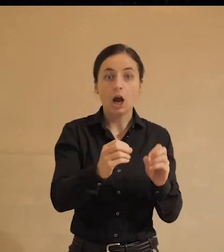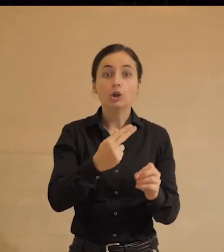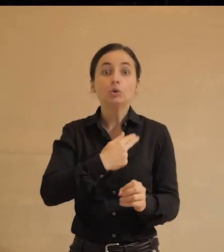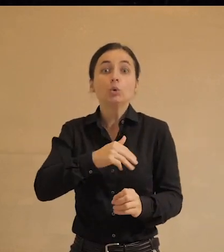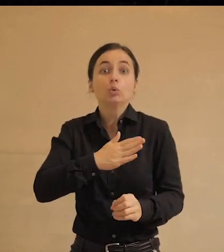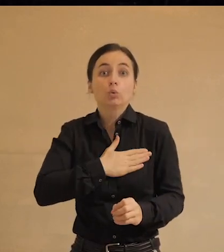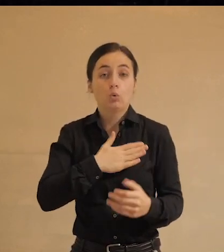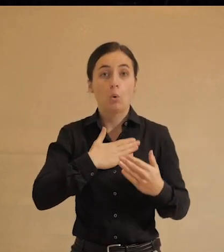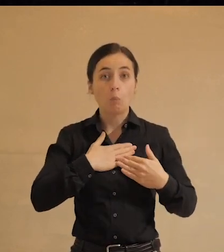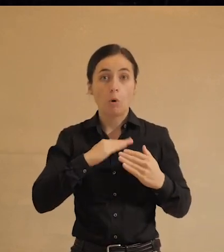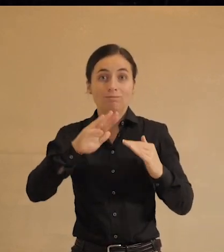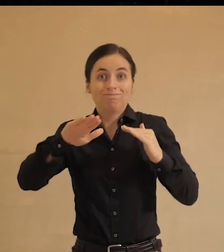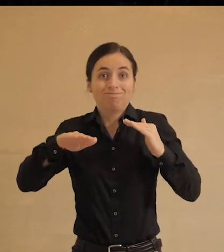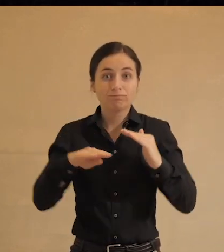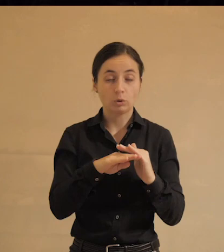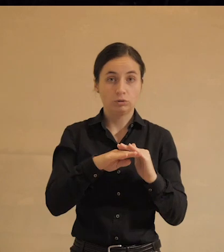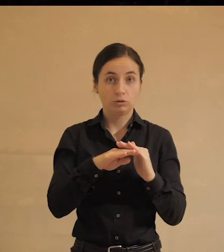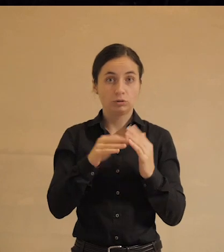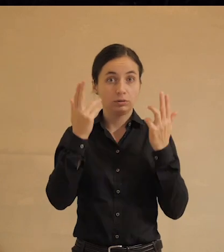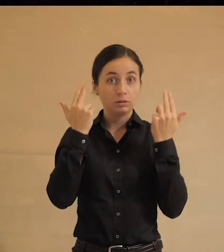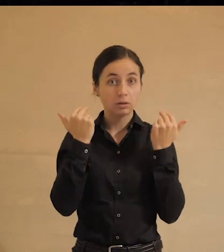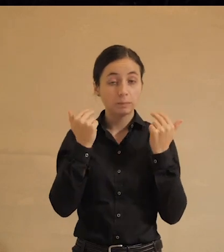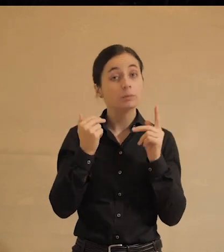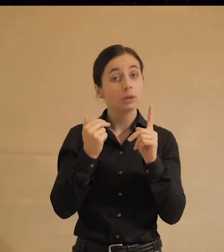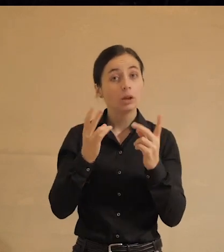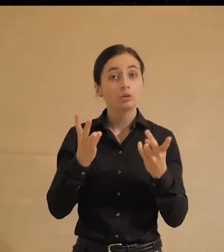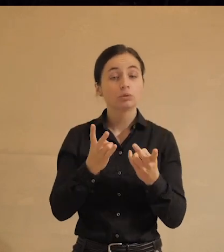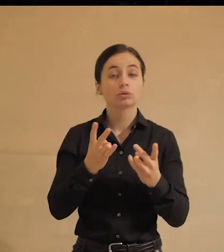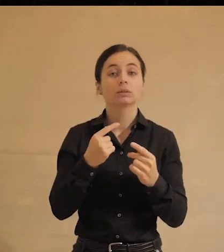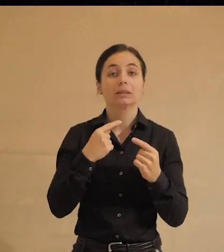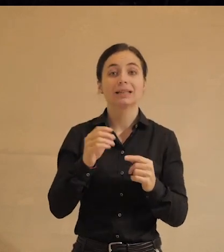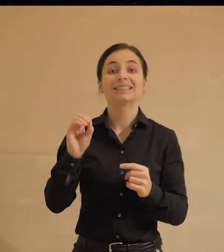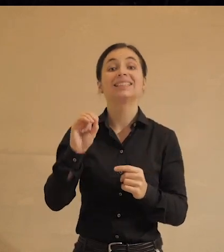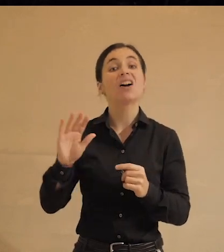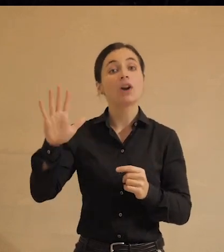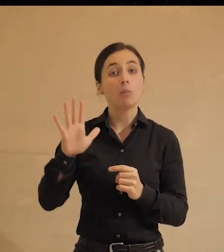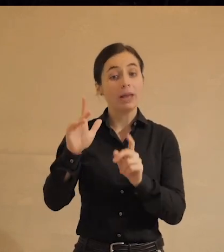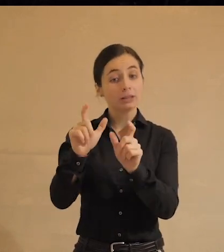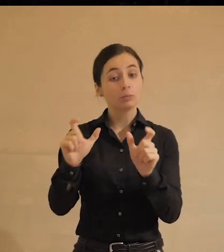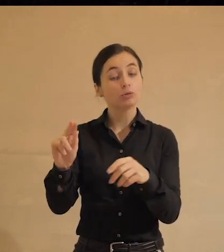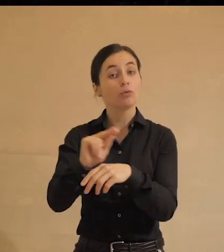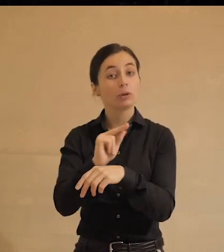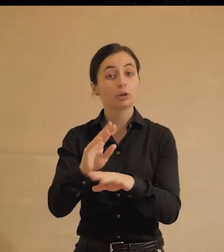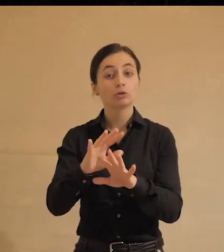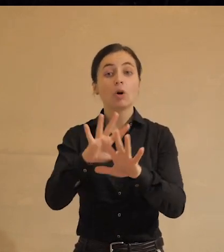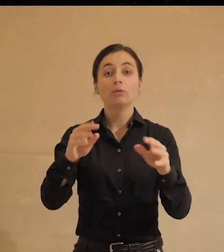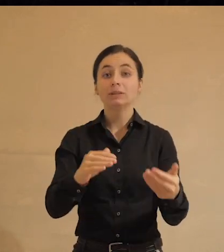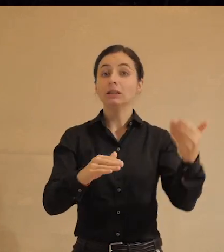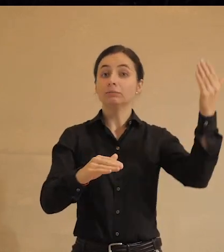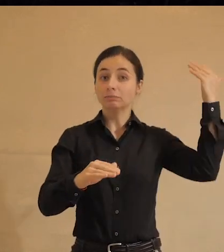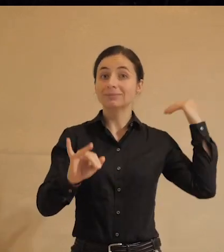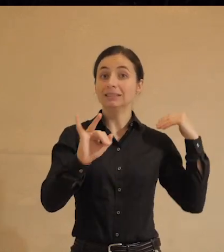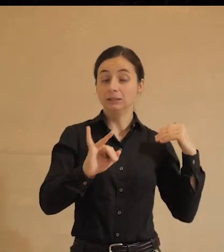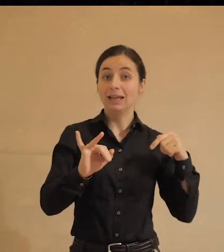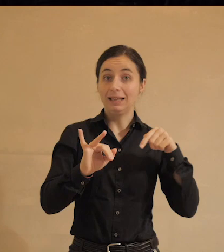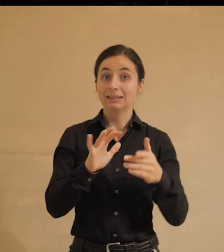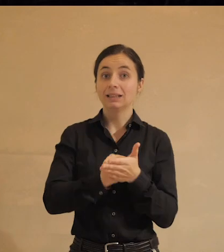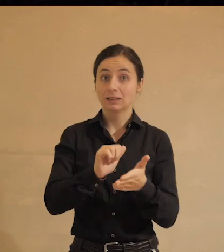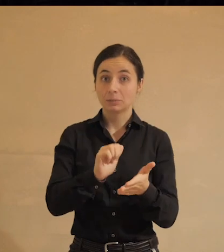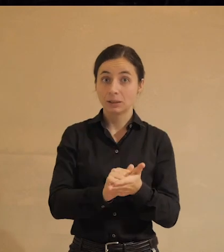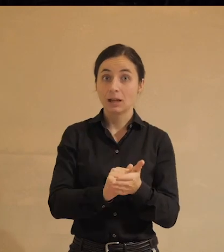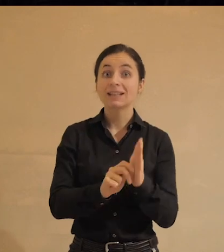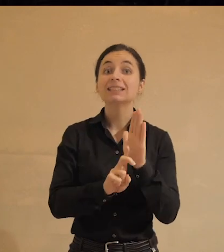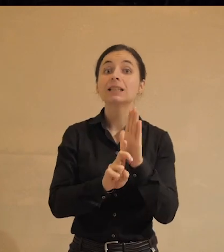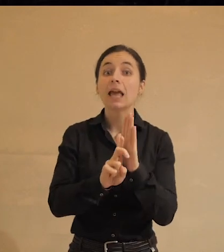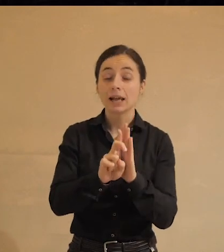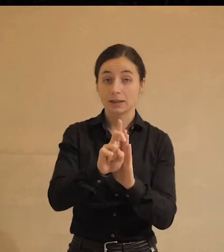мой бессмертный подчинить. Но тут надо вам сказать, европейски воспитанным людям, что все предыдущие века истории человечества этим занимались в